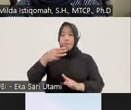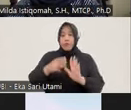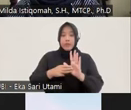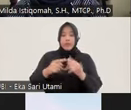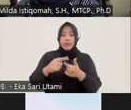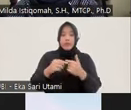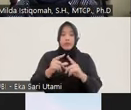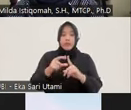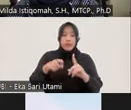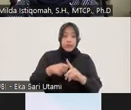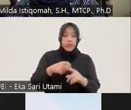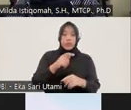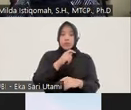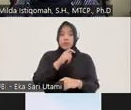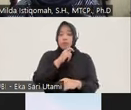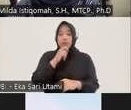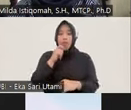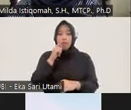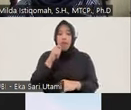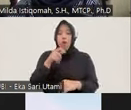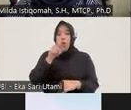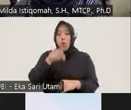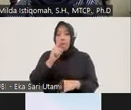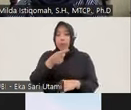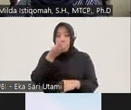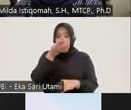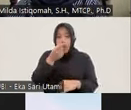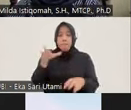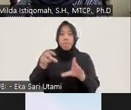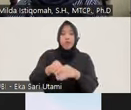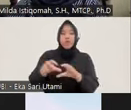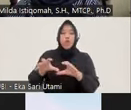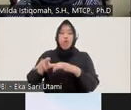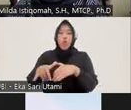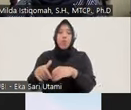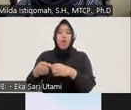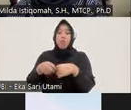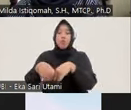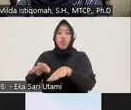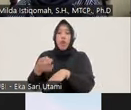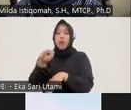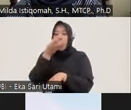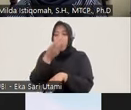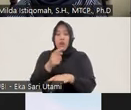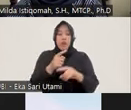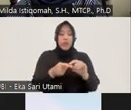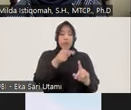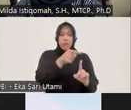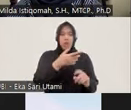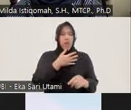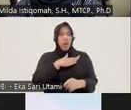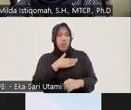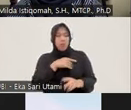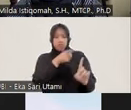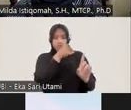sebetulnya adalah bagian dari jaringan pengendor narkoba nah kalau misalnya penyidik itu khawatir bahwa pengguna ini